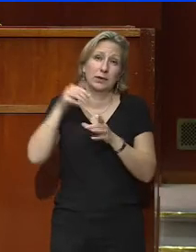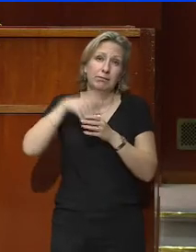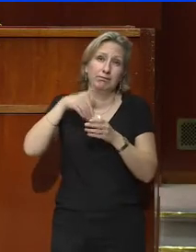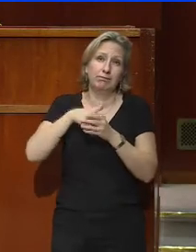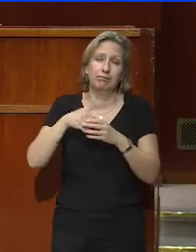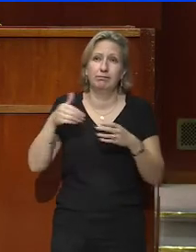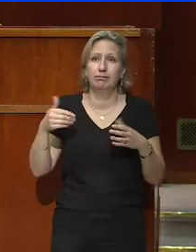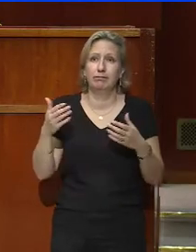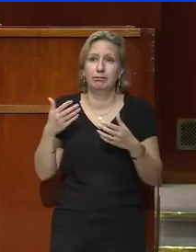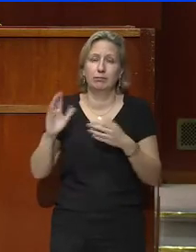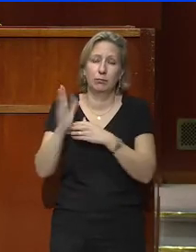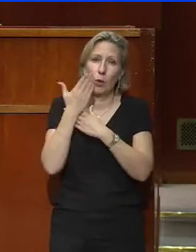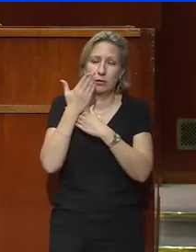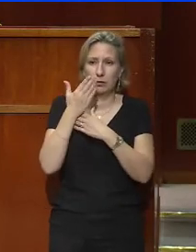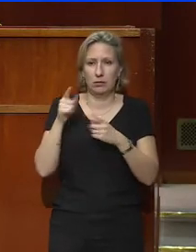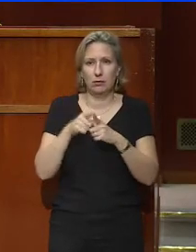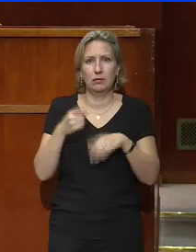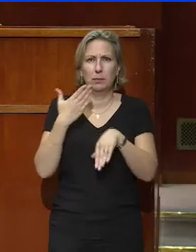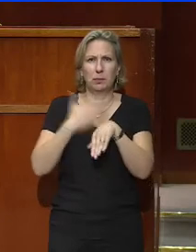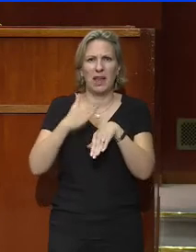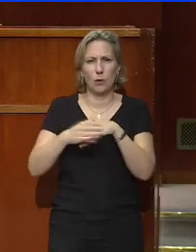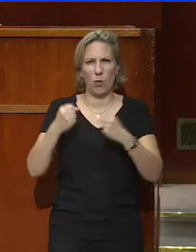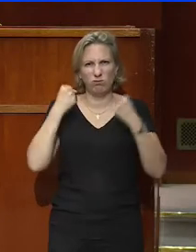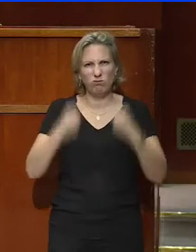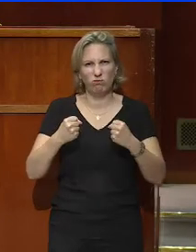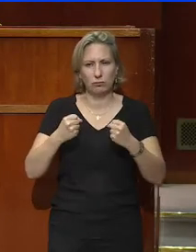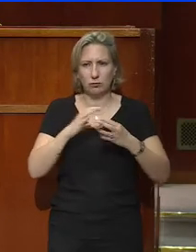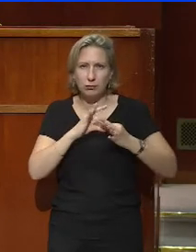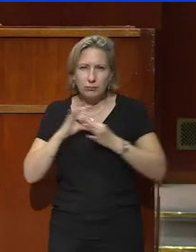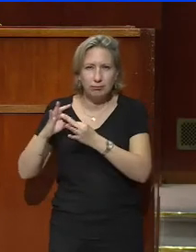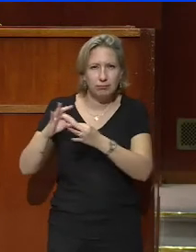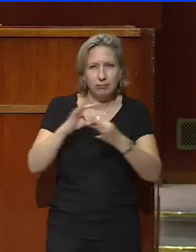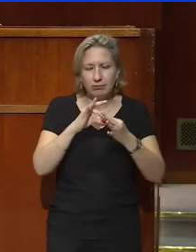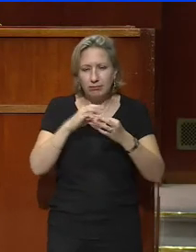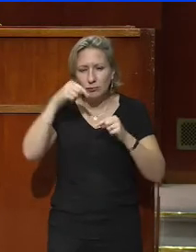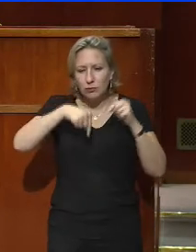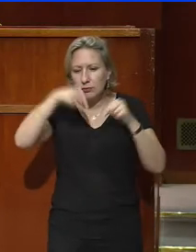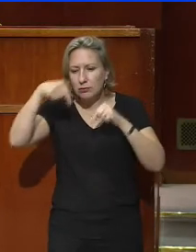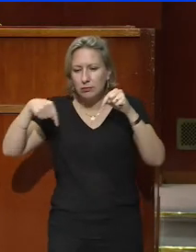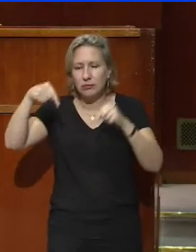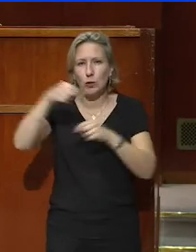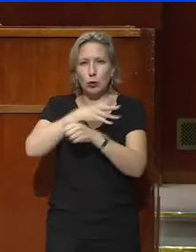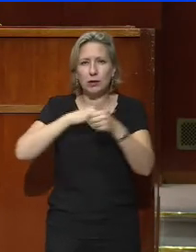dans le ciment ou dans le béton, comme aurait dit Auguste Perret, du corps social.